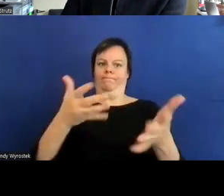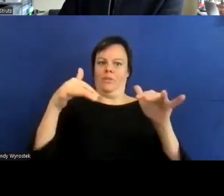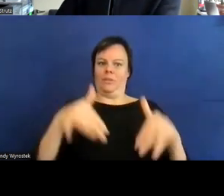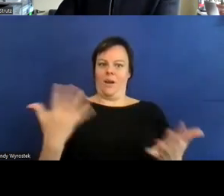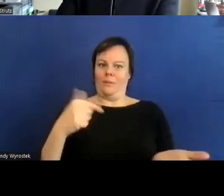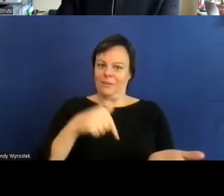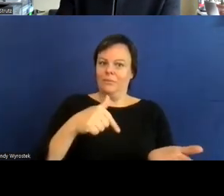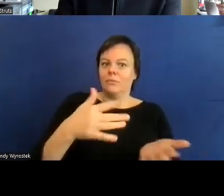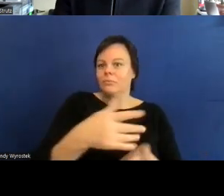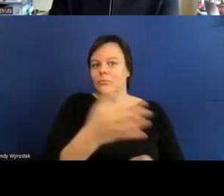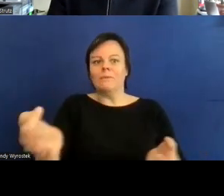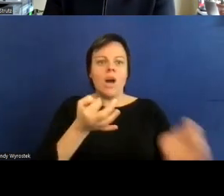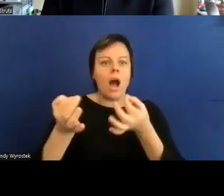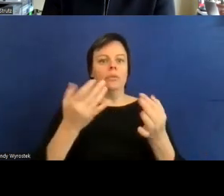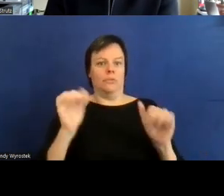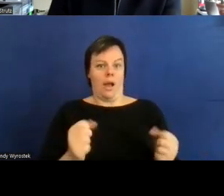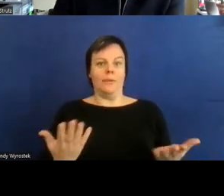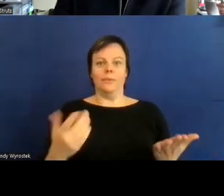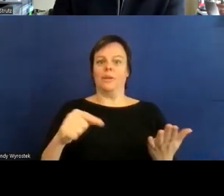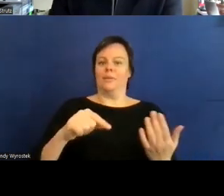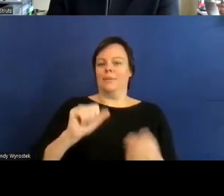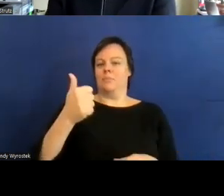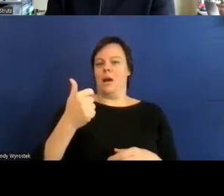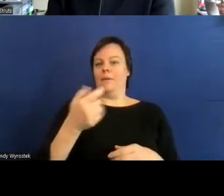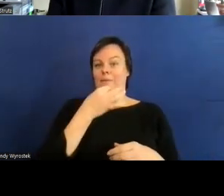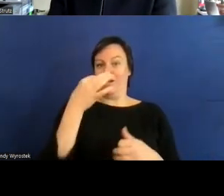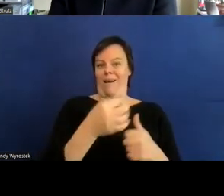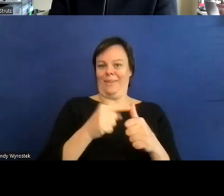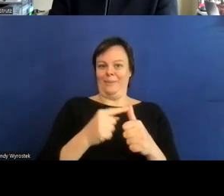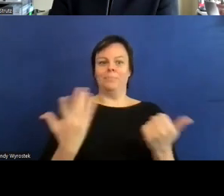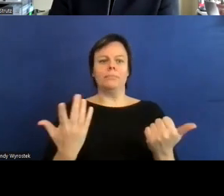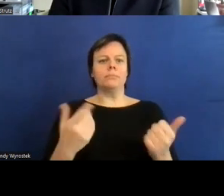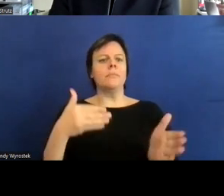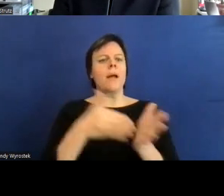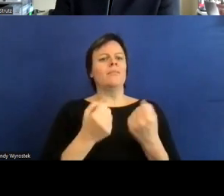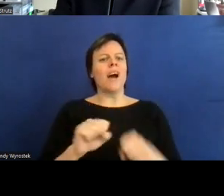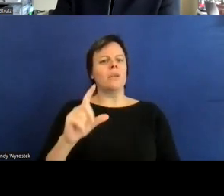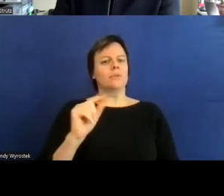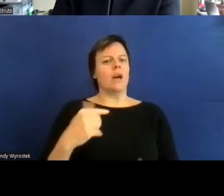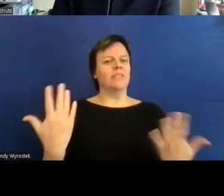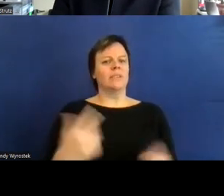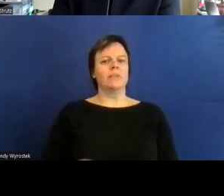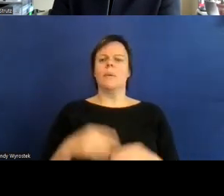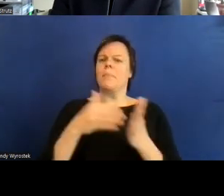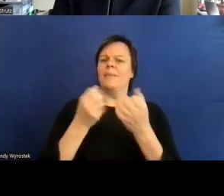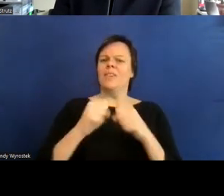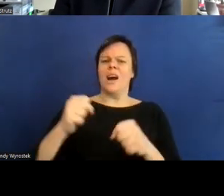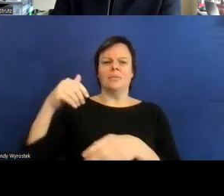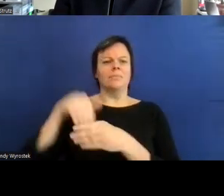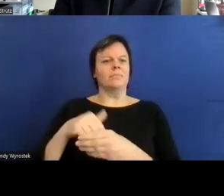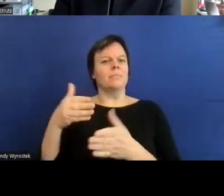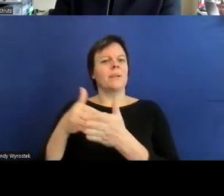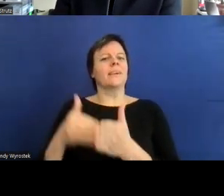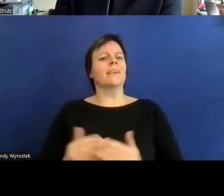definiert leider aus meiner sicht als jemand der sich mit dem thema design beschäftigt auf eine relativ schwammige art und